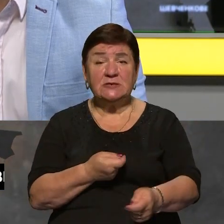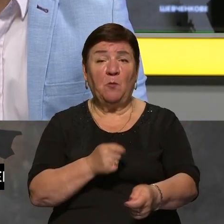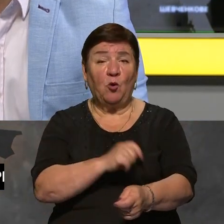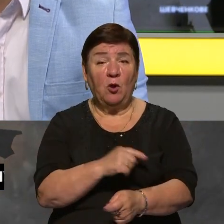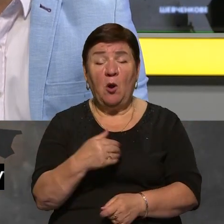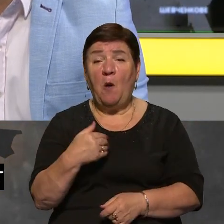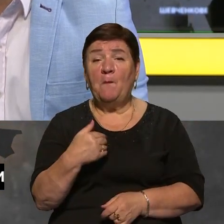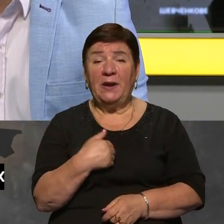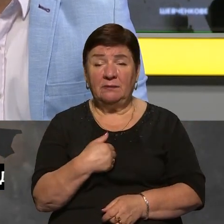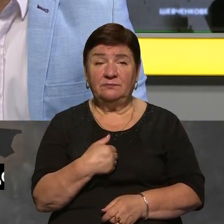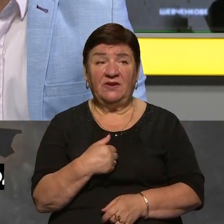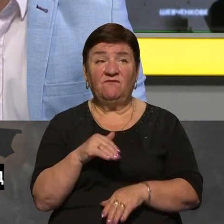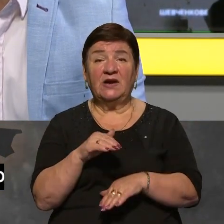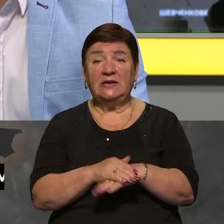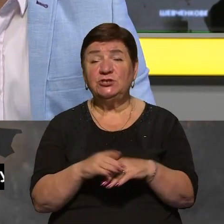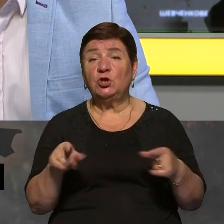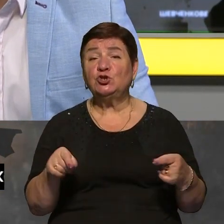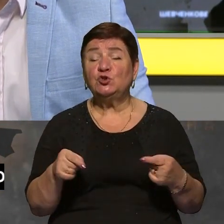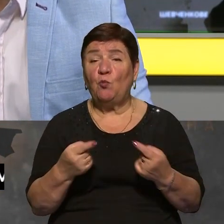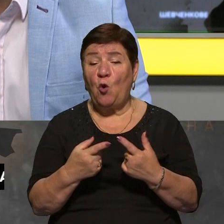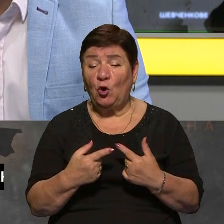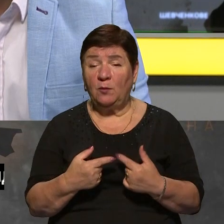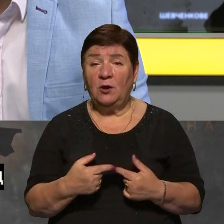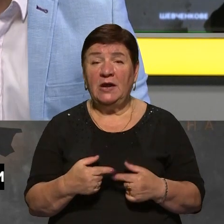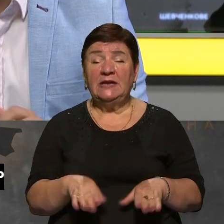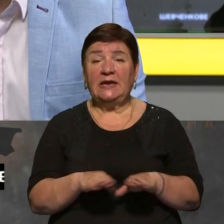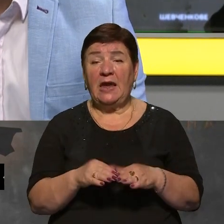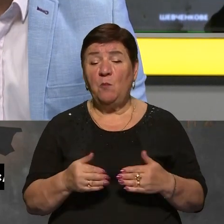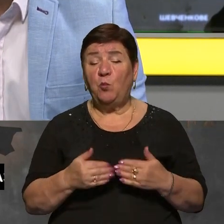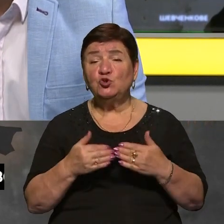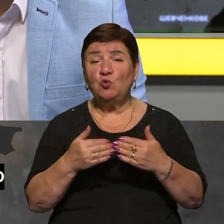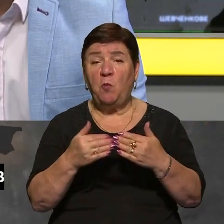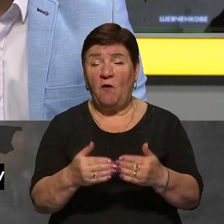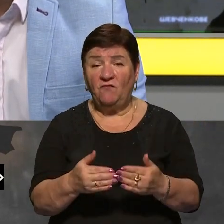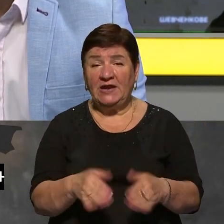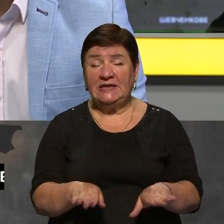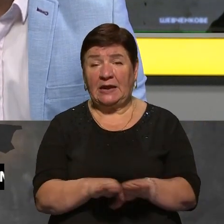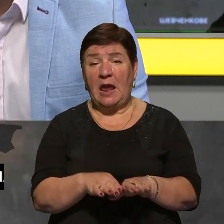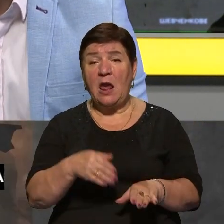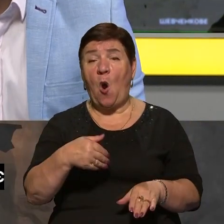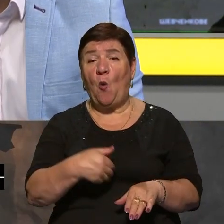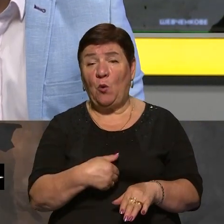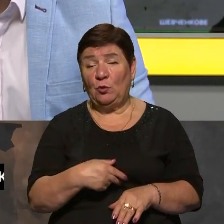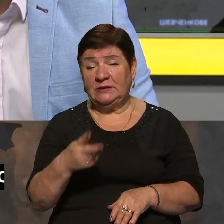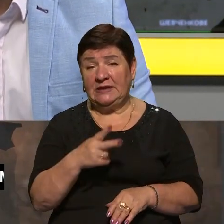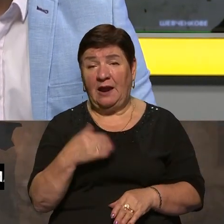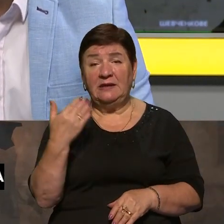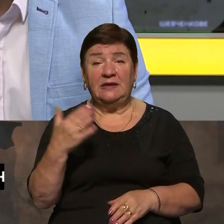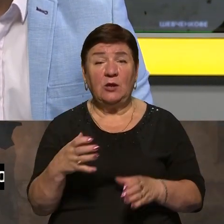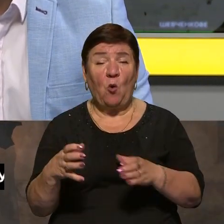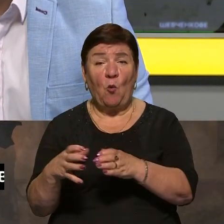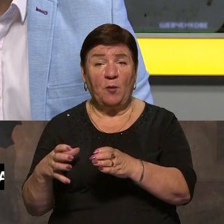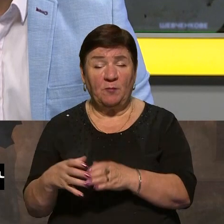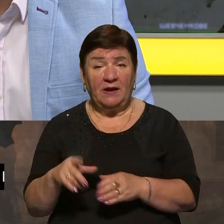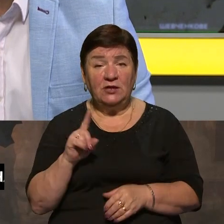що ми фактично створюємо такий, поступово створюємо такий кисневий голод для їхнього угрупування, і що